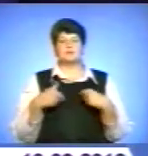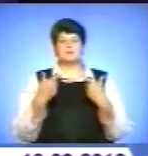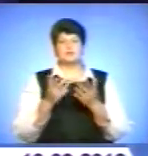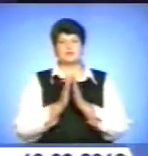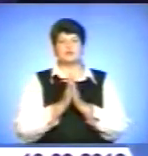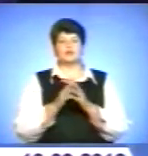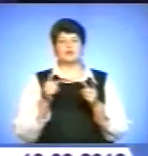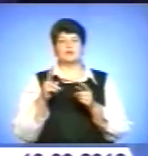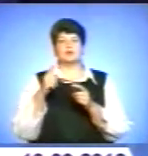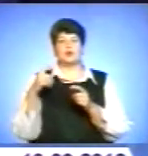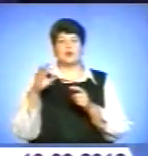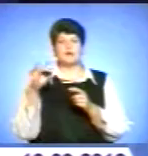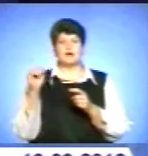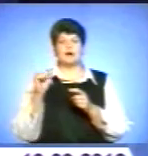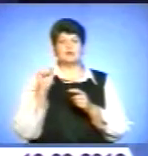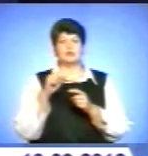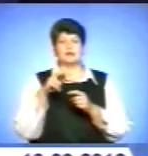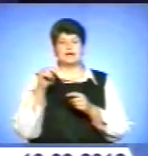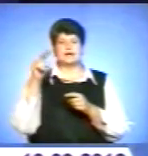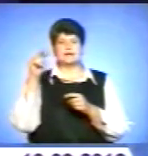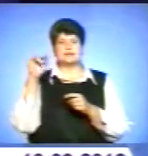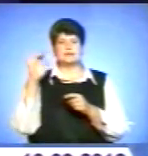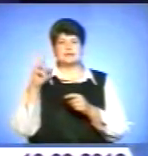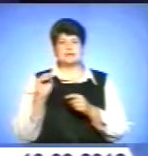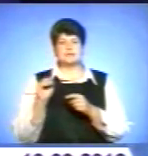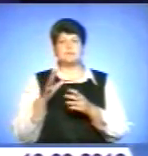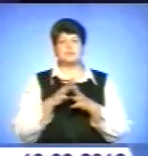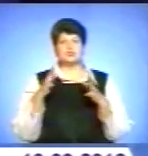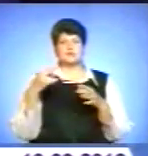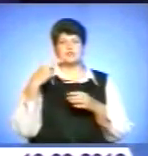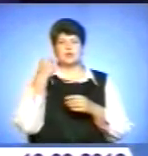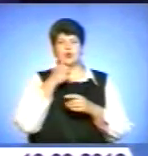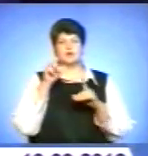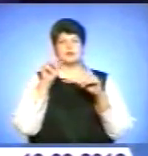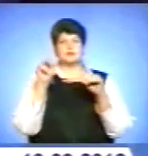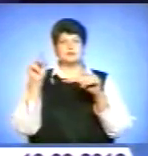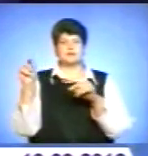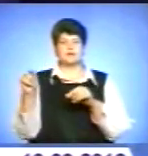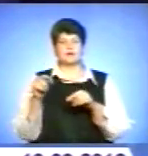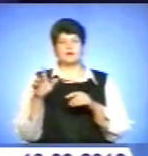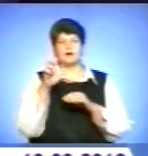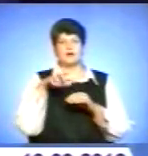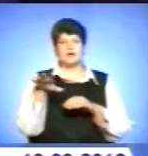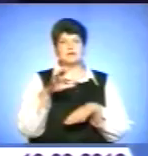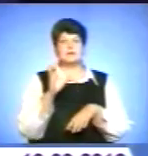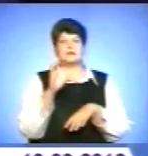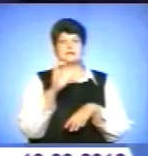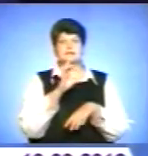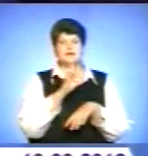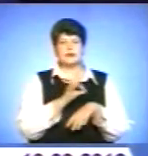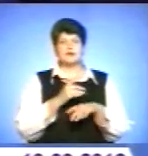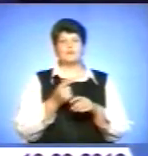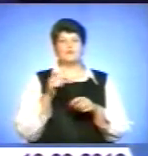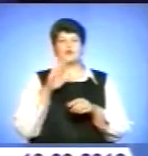медицини з Хорватії Антон Лісець. Уже більше 20 років він їздить пострадянськими країнами, читає лекції проти дітовбивства.